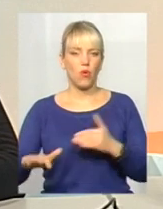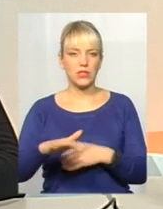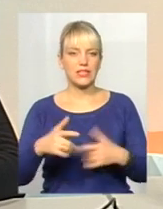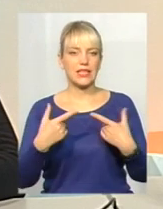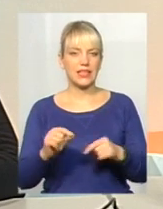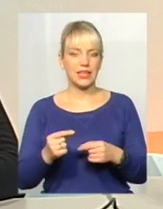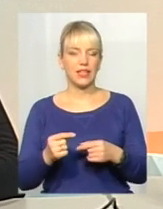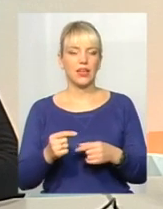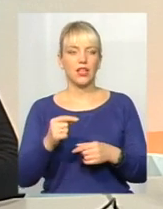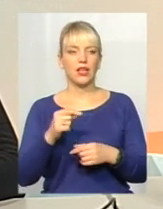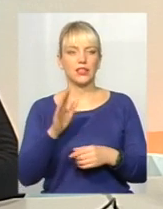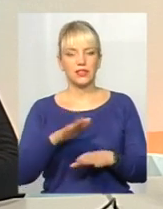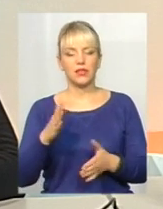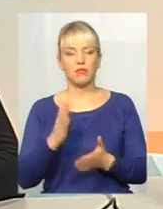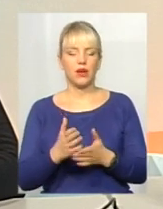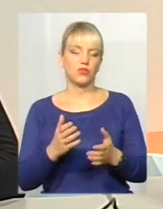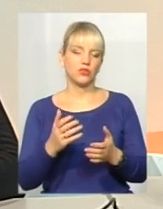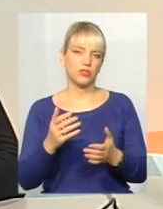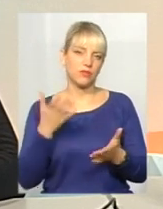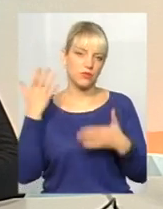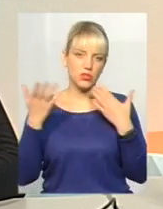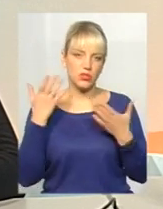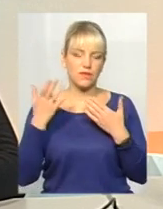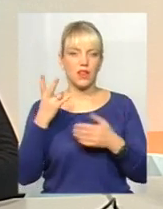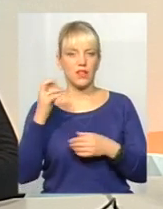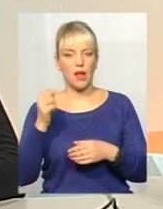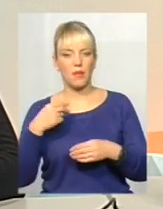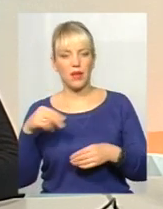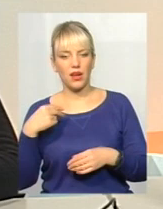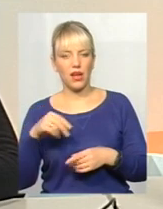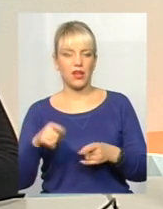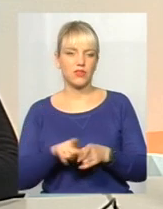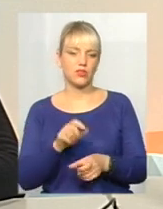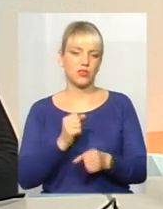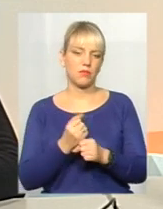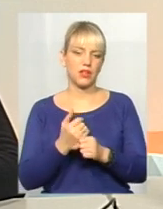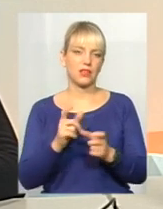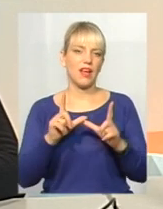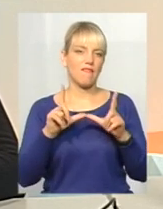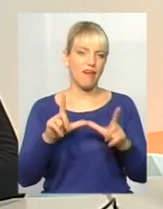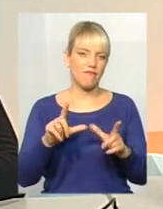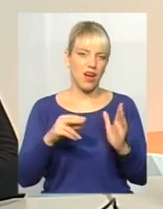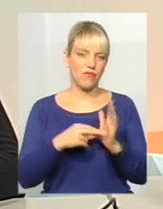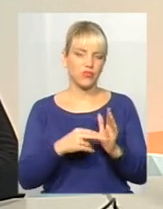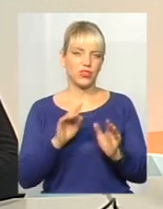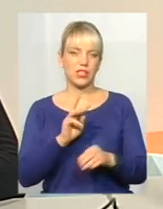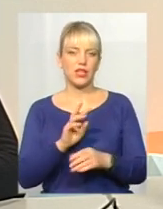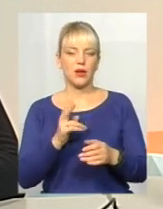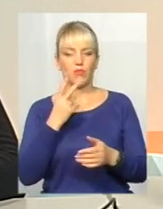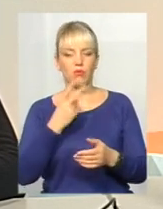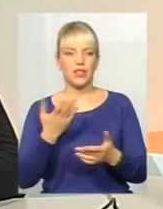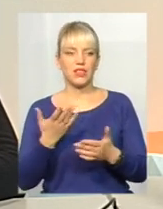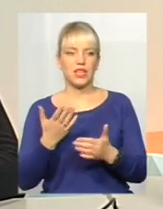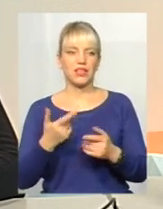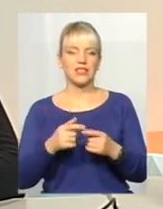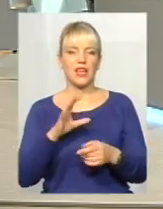змогу провести цікаво дозвілля, на перерві використати якийсь Wi-Fi і просто побачити якісь поради екологічні на